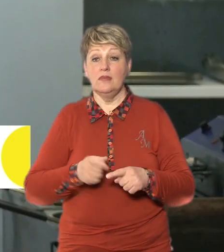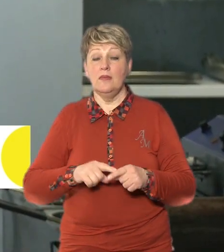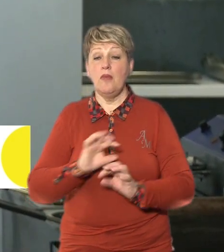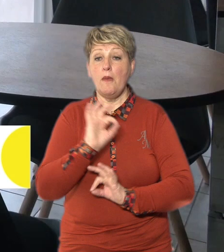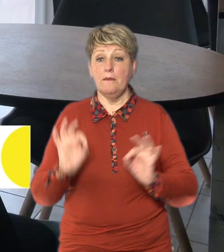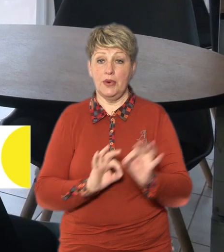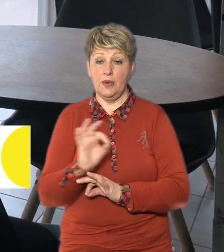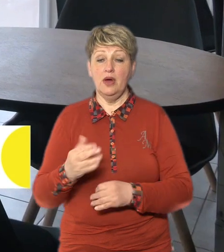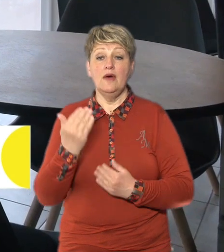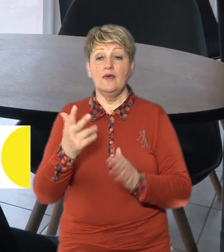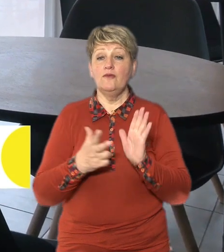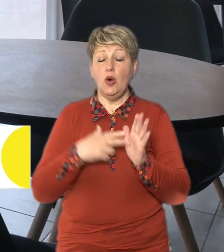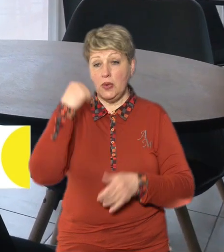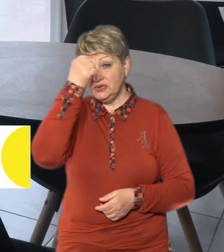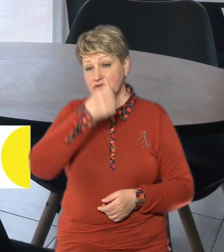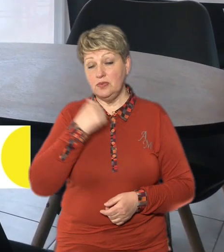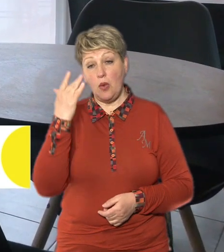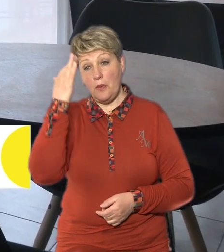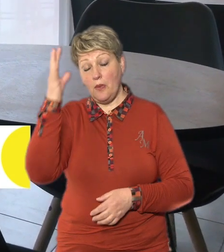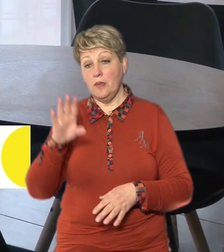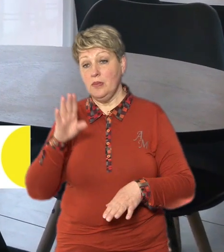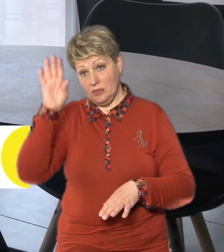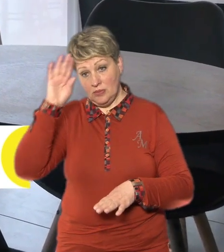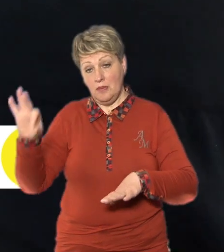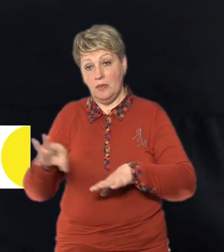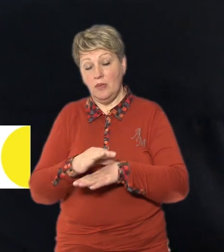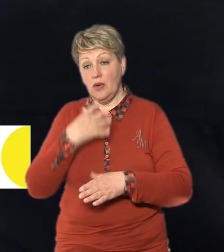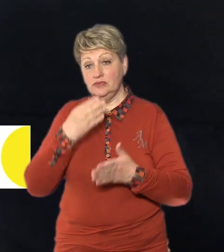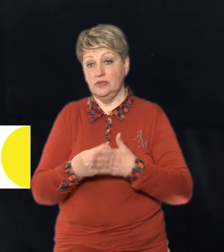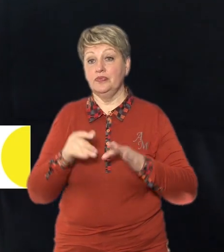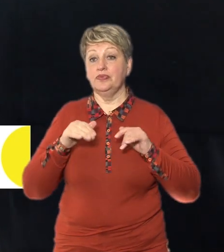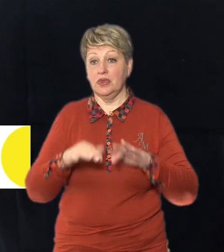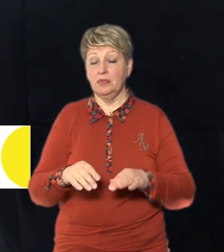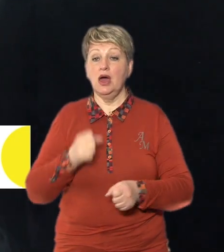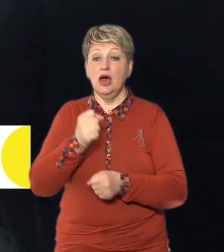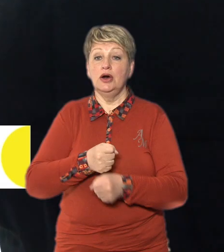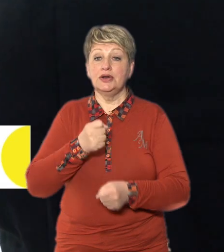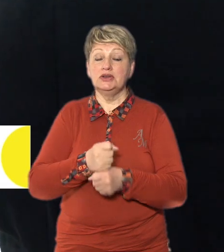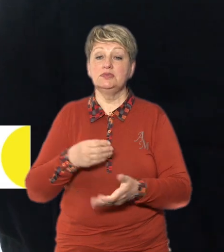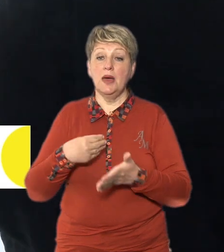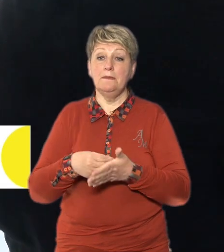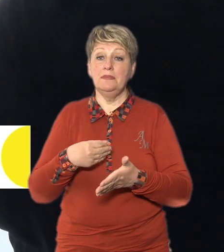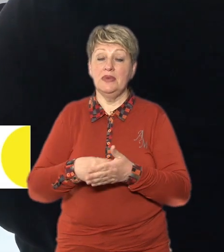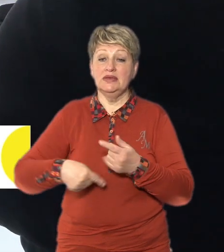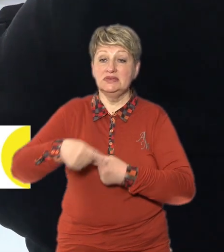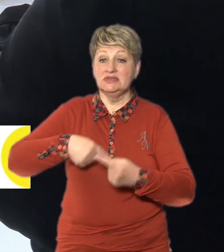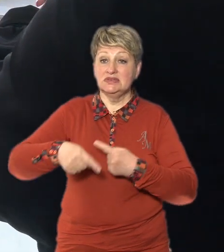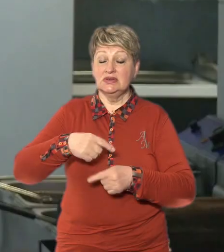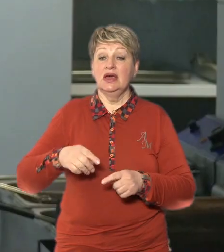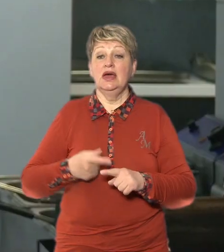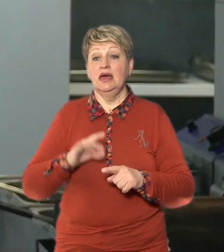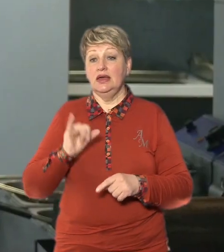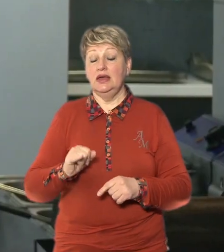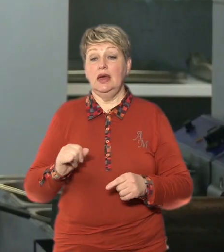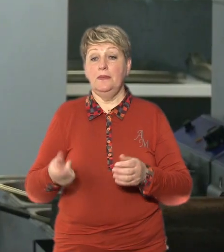Кулаковська Вони вісім років мріяли з чоловіком про власну справу Тому розробили бізнес-план та подалися на державну програму підтримки